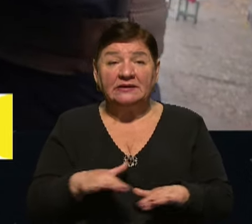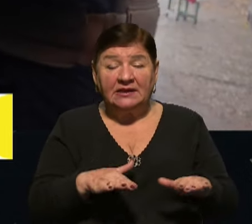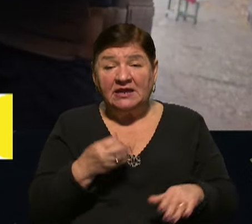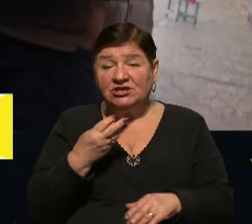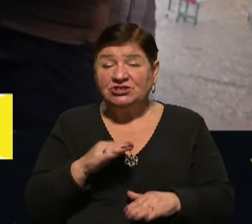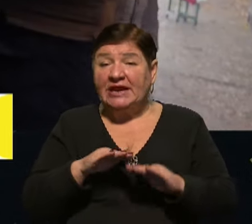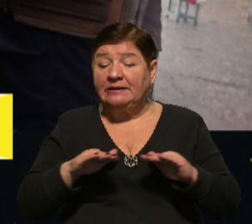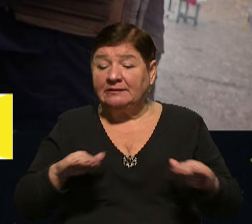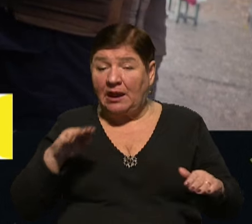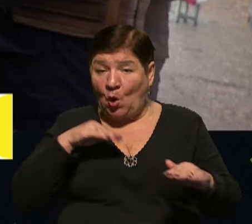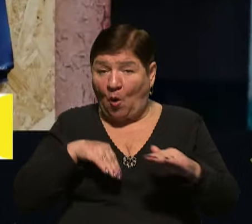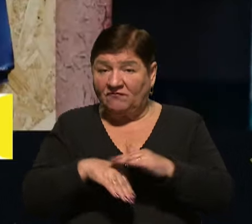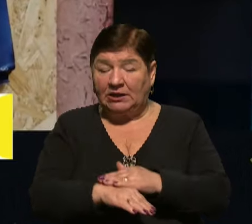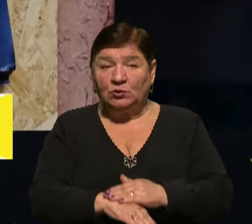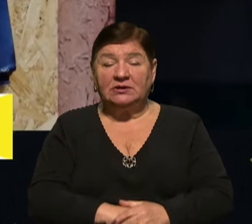й дітей ховають?